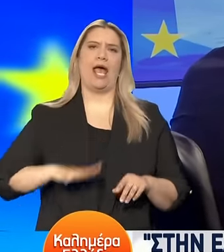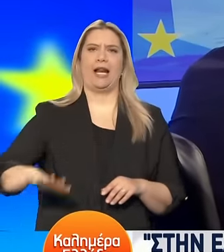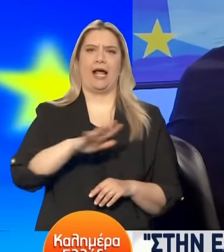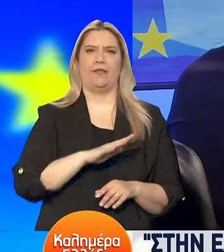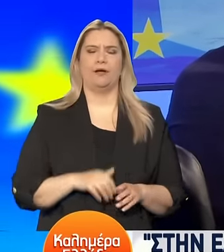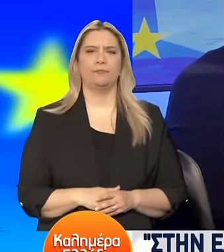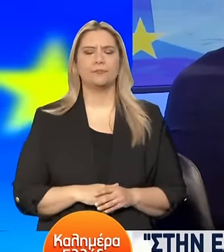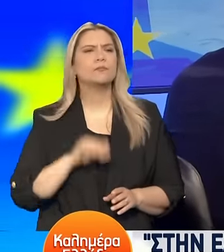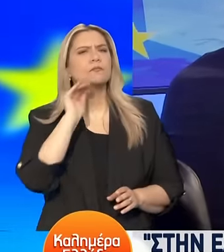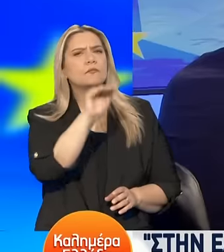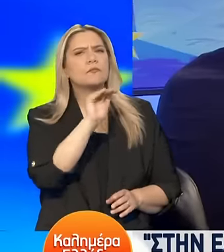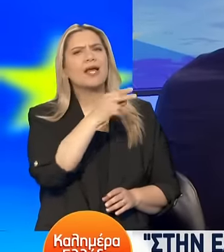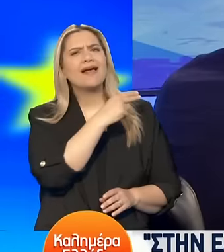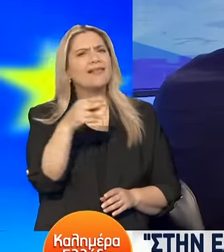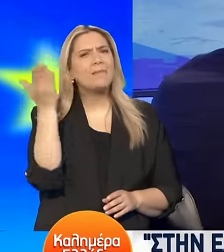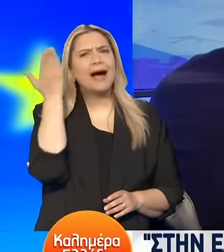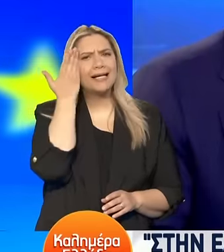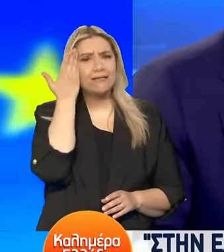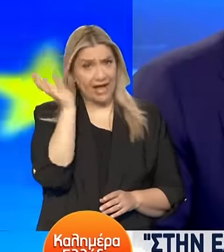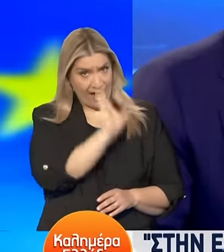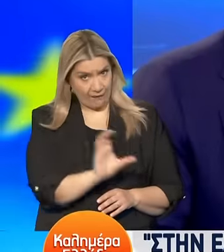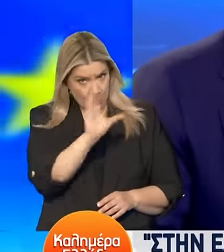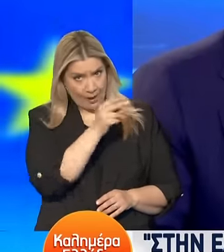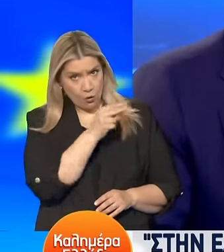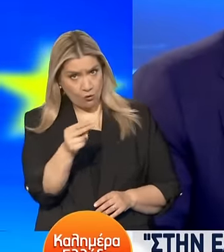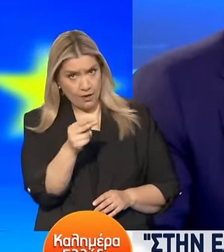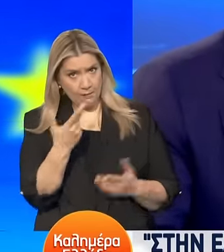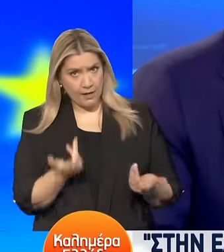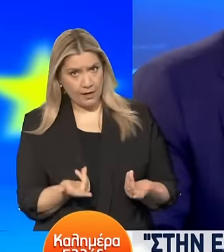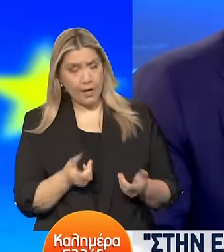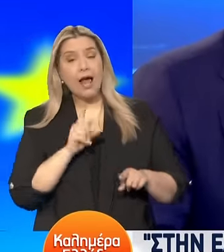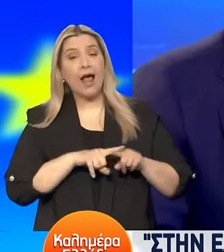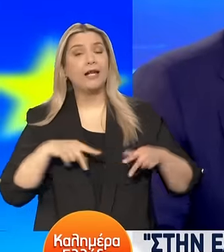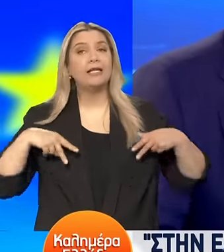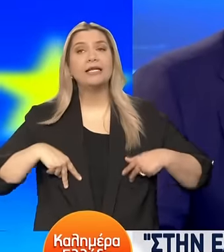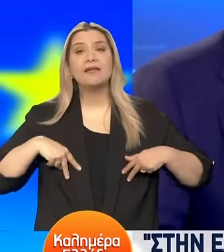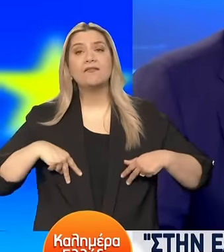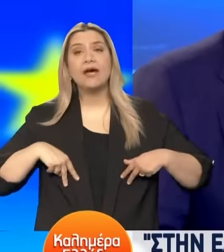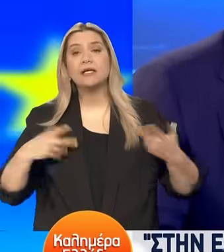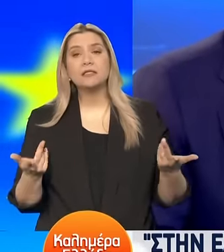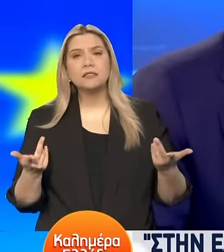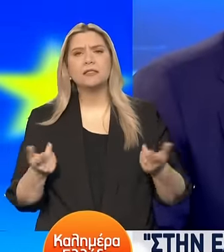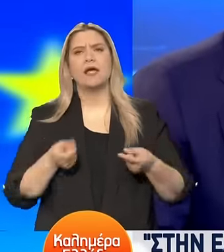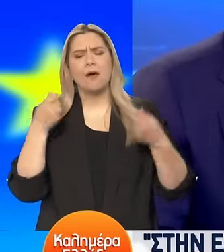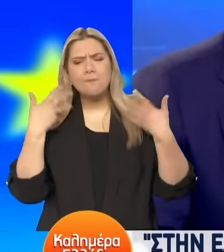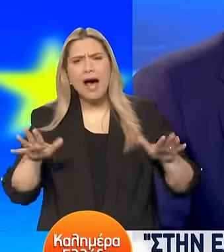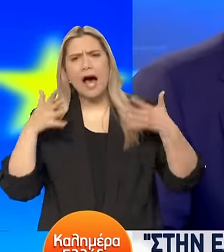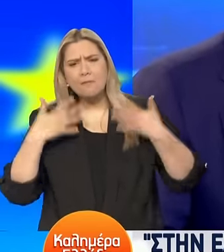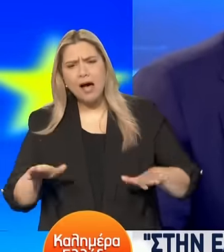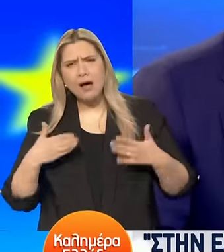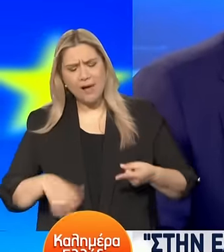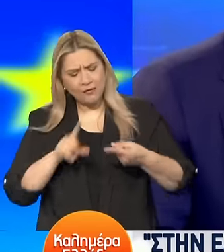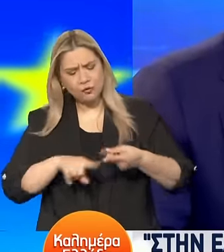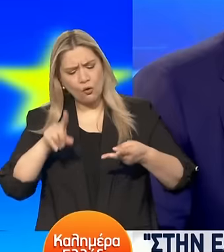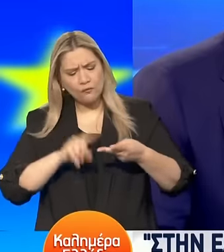αντιμετώπισης της ακρίβειας είναι ευρωπαϊκό θέμα και όντως η ελληνική κυβέρνηση έχει εξαντλήσει όλα τα μέσα. Για παράδειγμα,